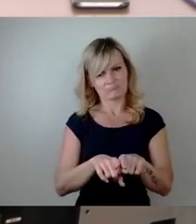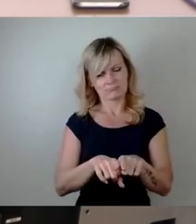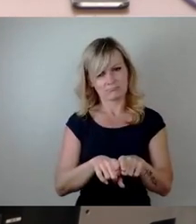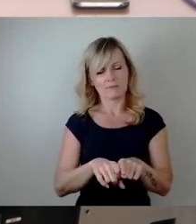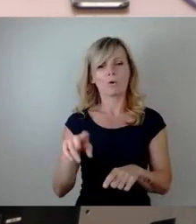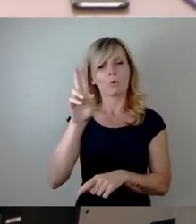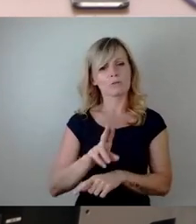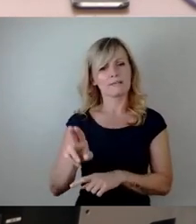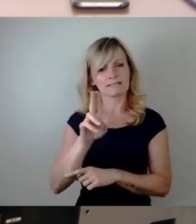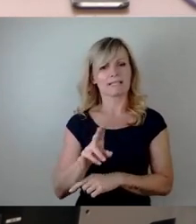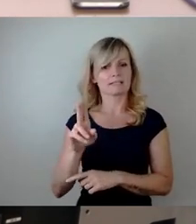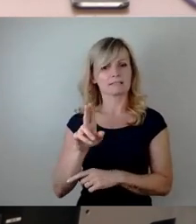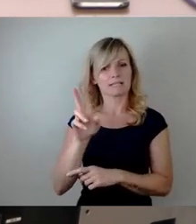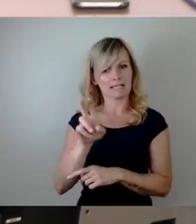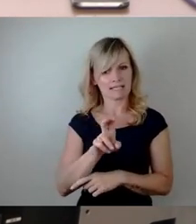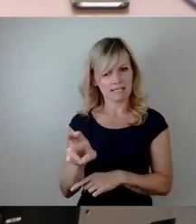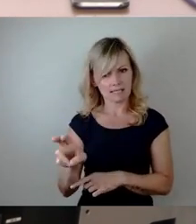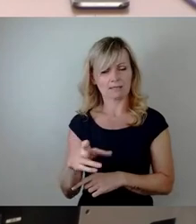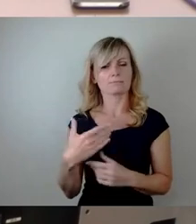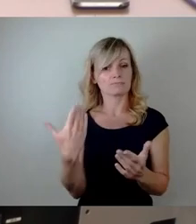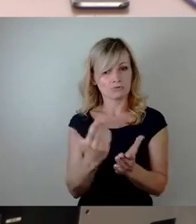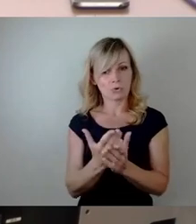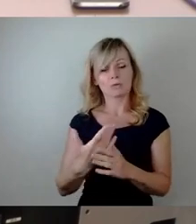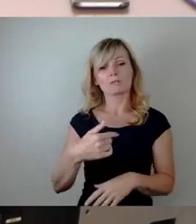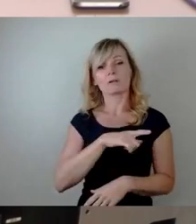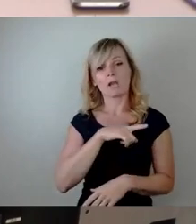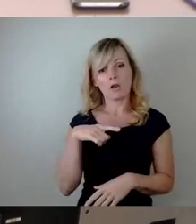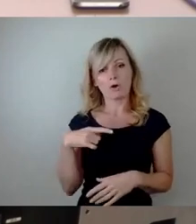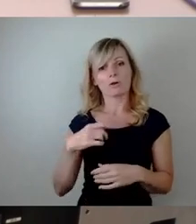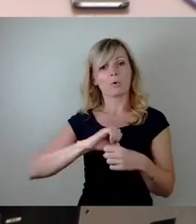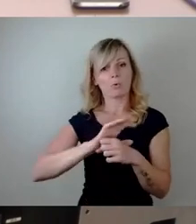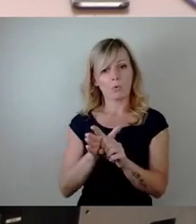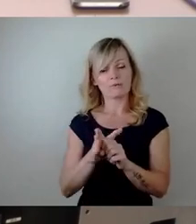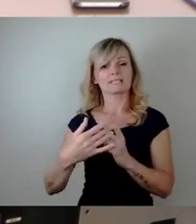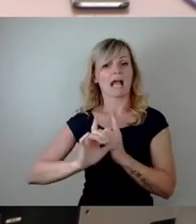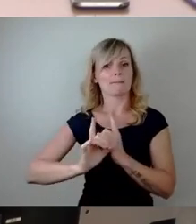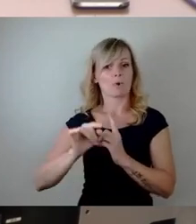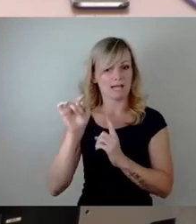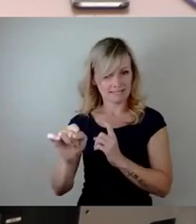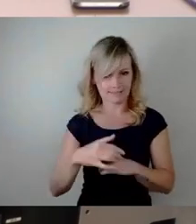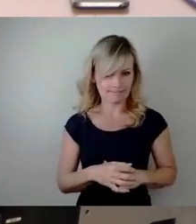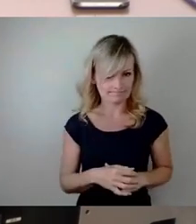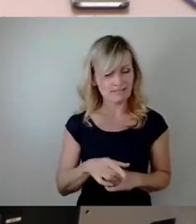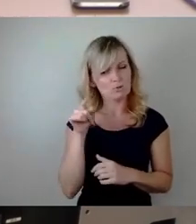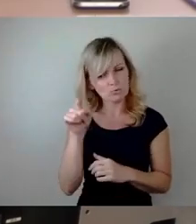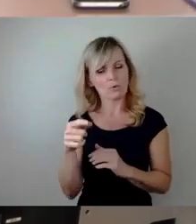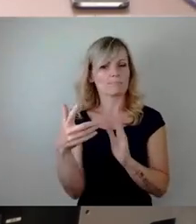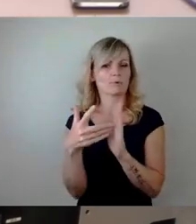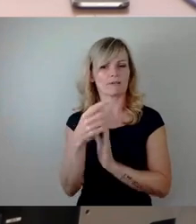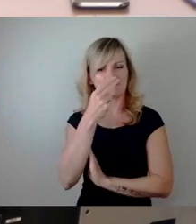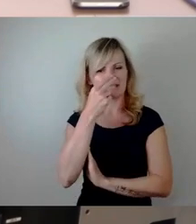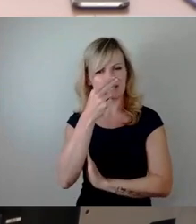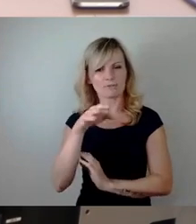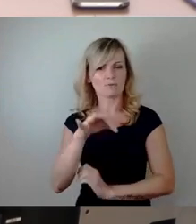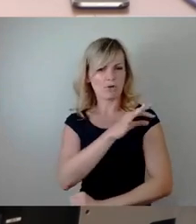Post und Long-Covid-Ambulanz. Hier könnte man sicherlich prüfen, inwieweit das Angebot auch auf Impfgeschädigte ausgewertet werden kann,